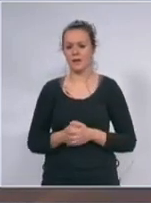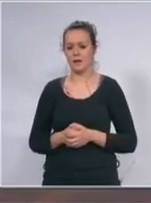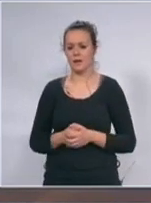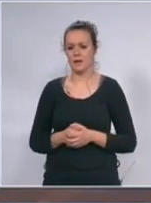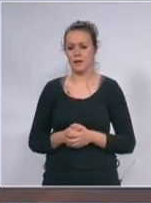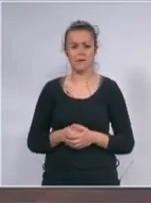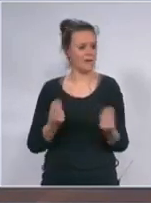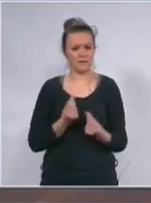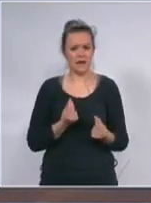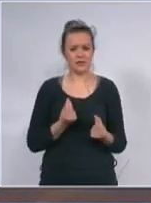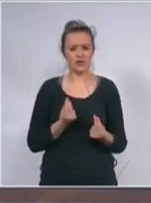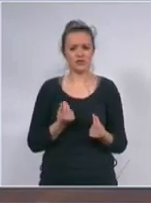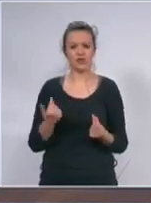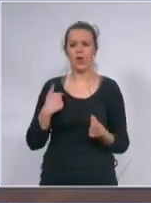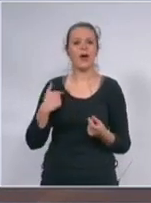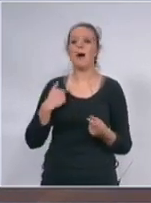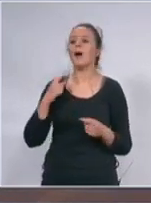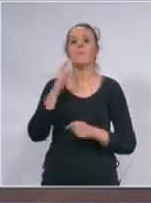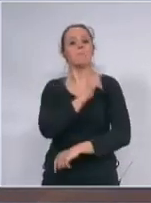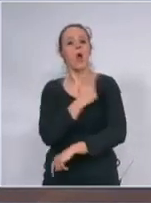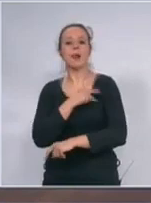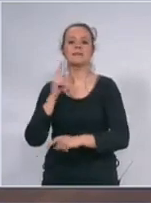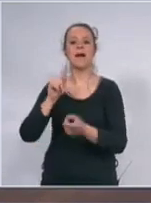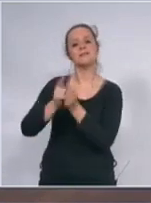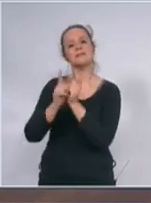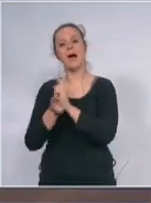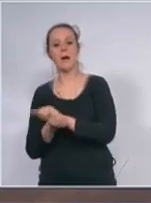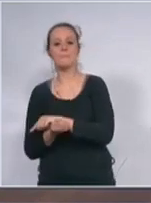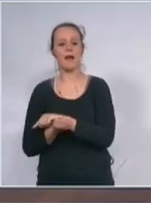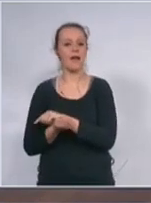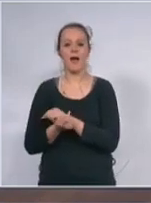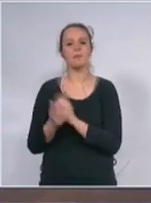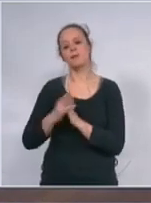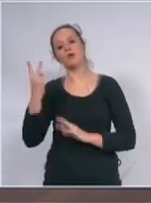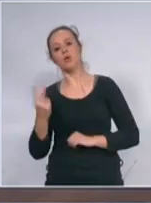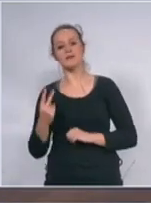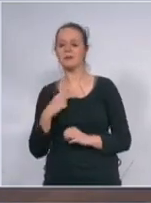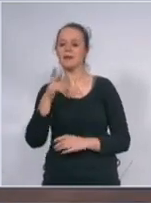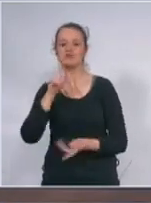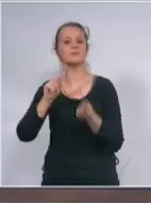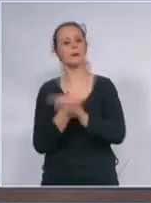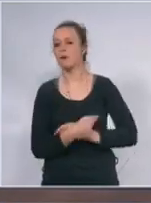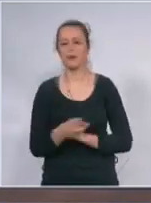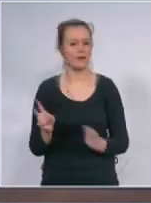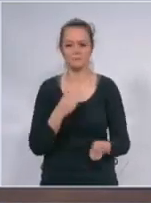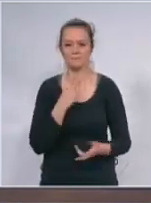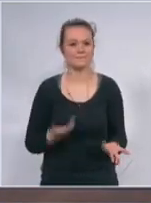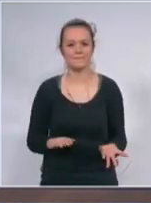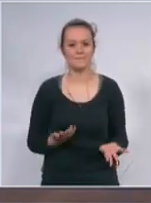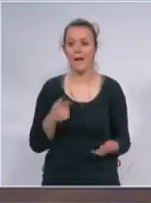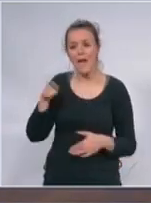zato što mi ne možemo da menjamo smene po bolnicama a te žene su od najvećih značaja za